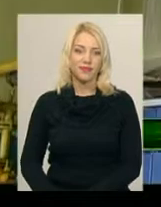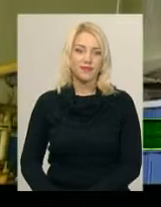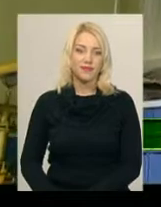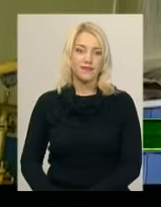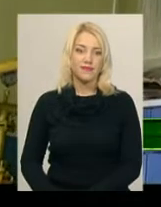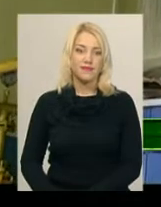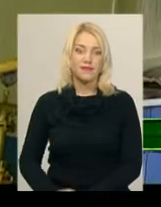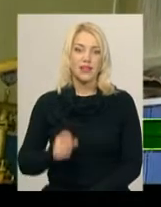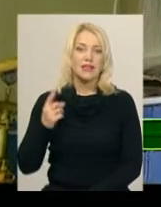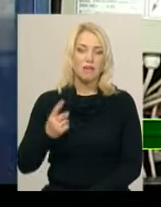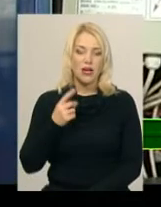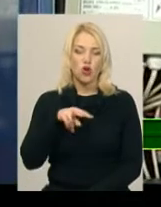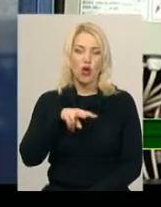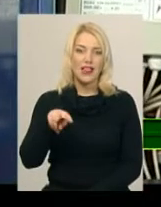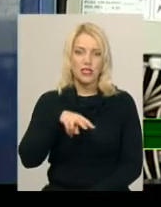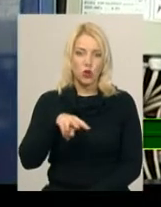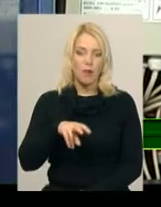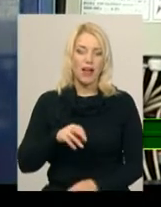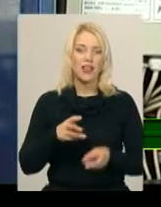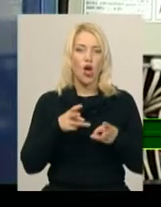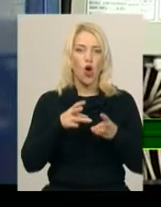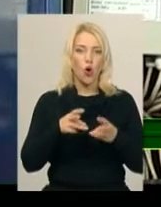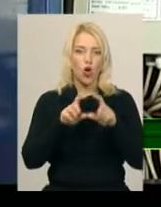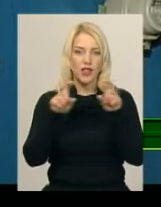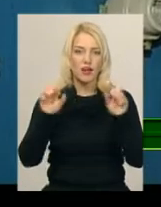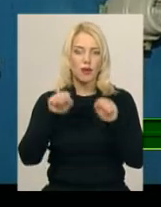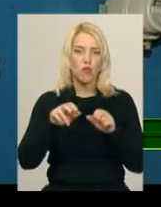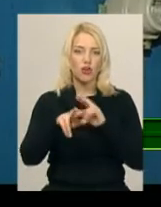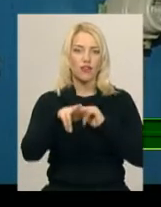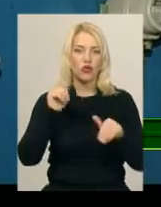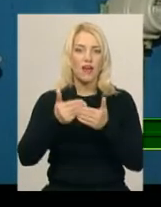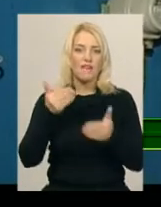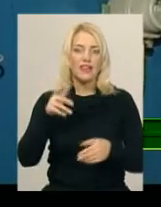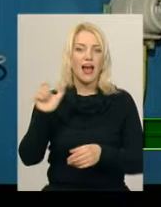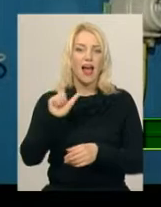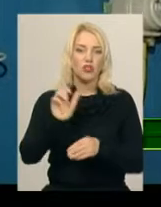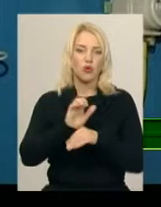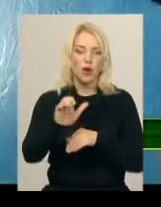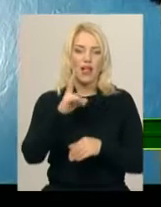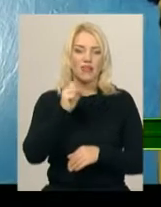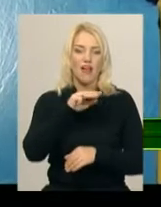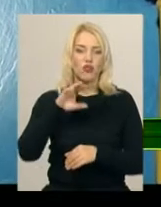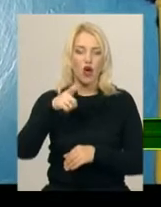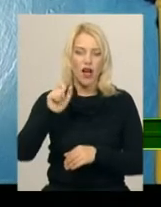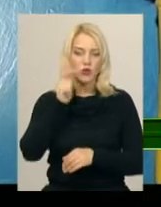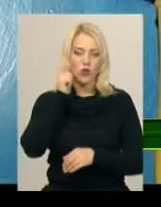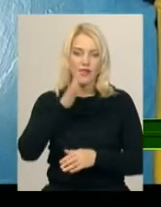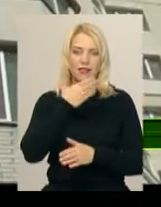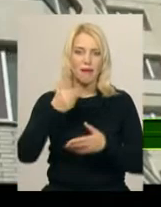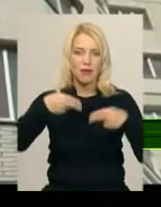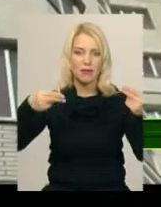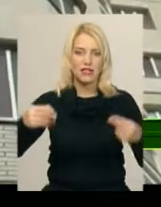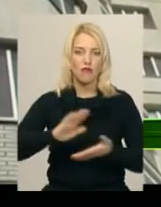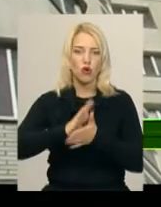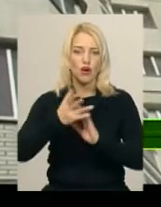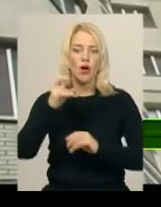Із першого листопада котельні області можуть відключити від газопостачання. НАК «Нафтогаз України» не підписав з їхніми керівниками договори